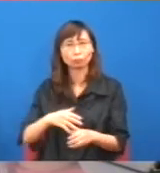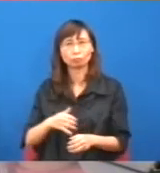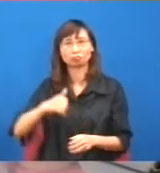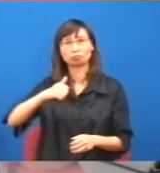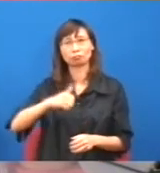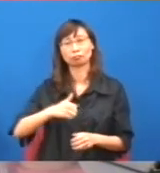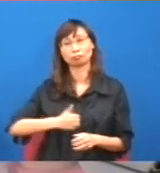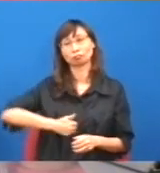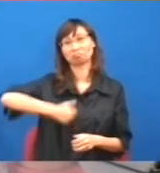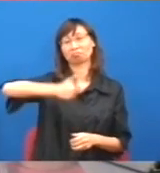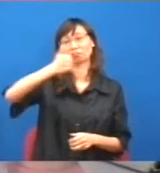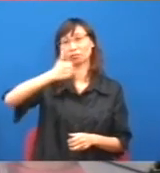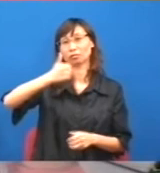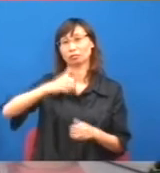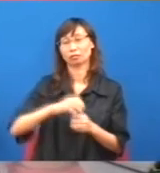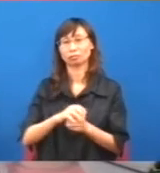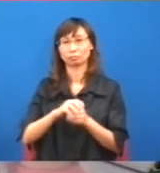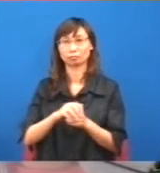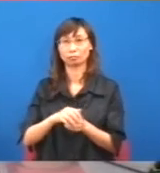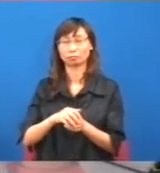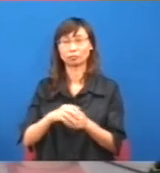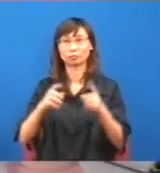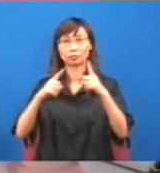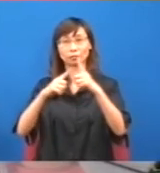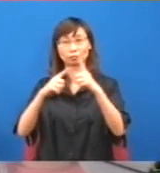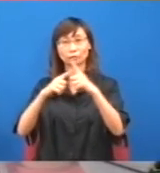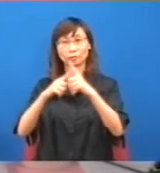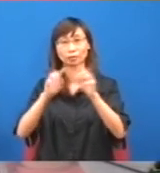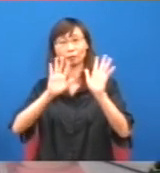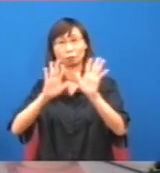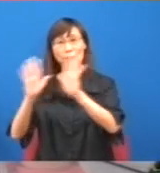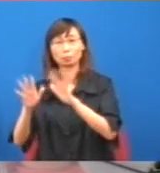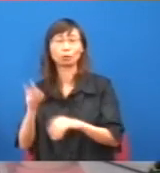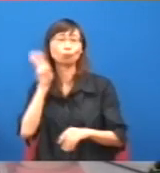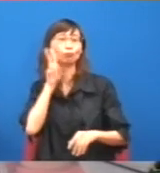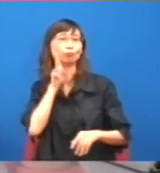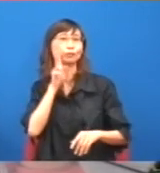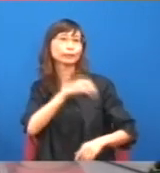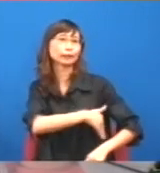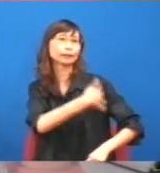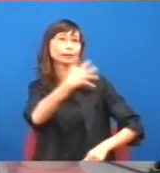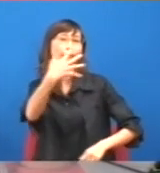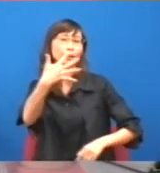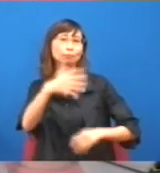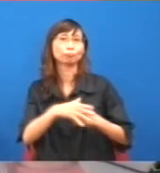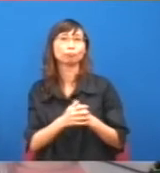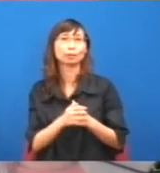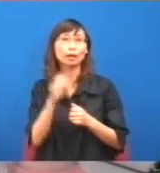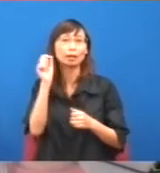貴而服務的東西,是否應該廢除呢,我覺得應該廢除,譬如現在我們,立法會星期五,有一個節目就是什麼呢,